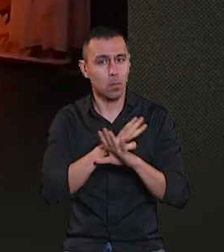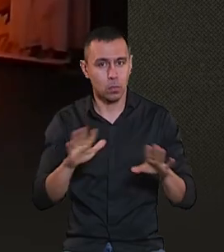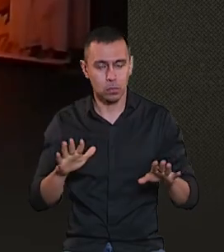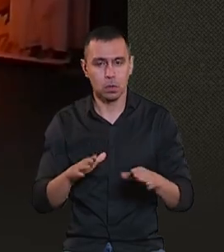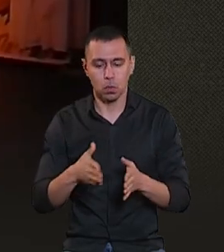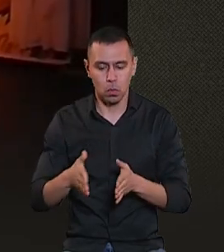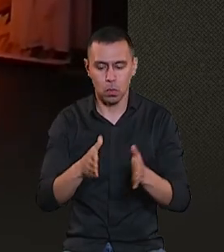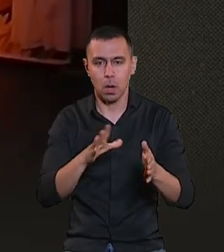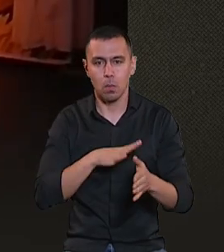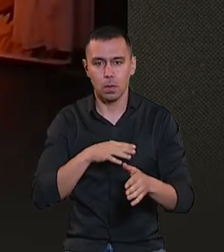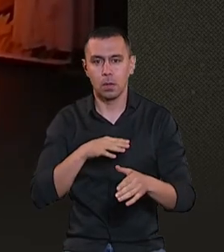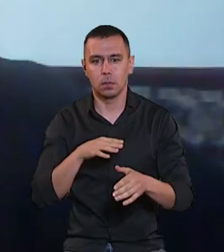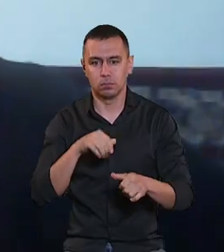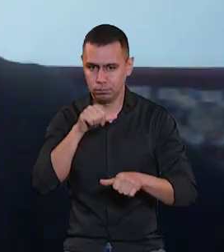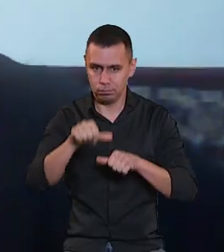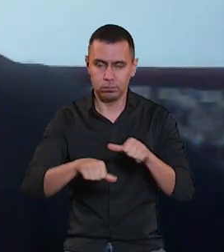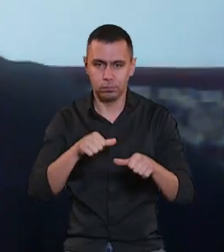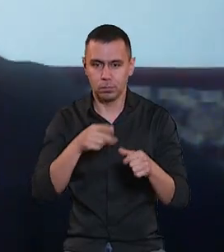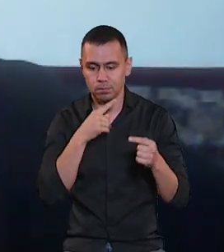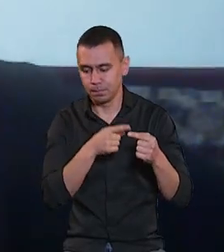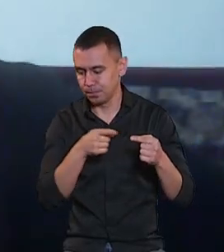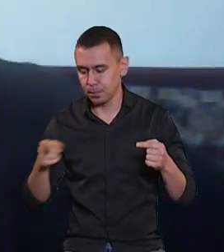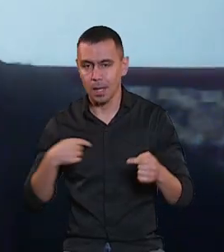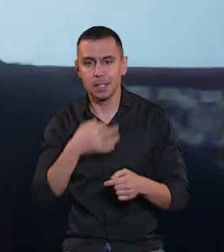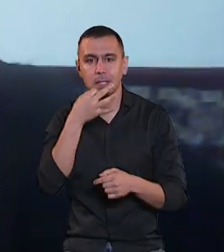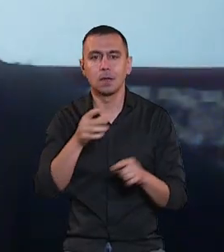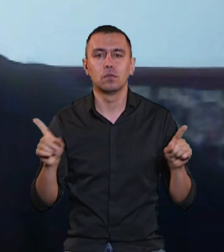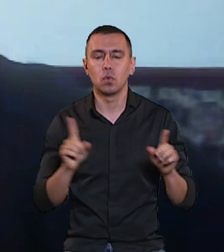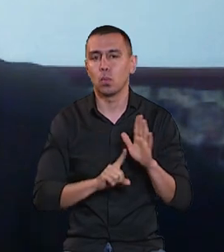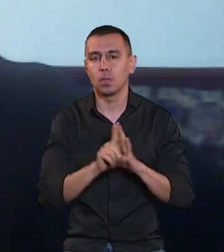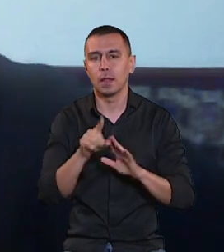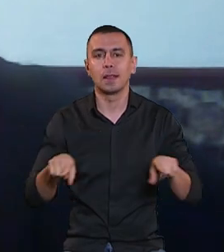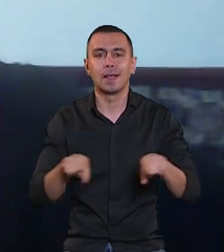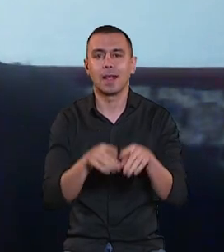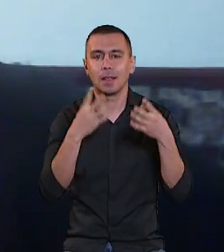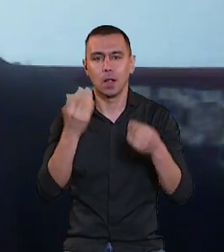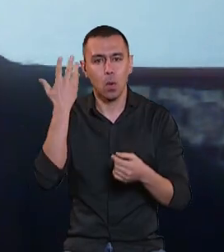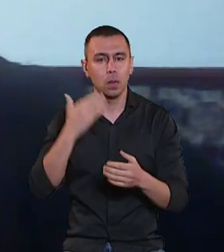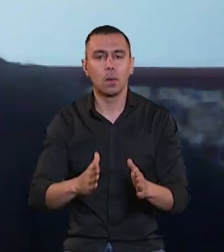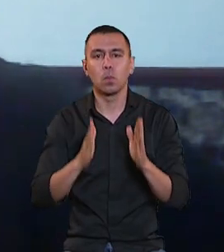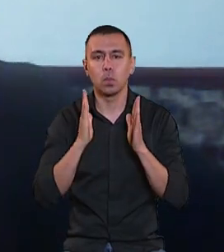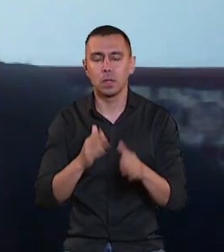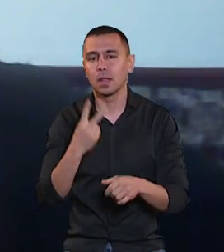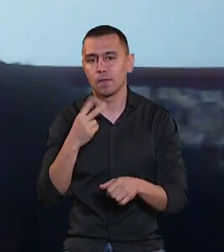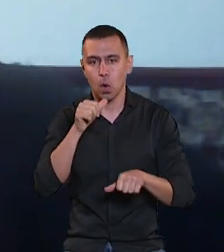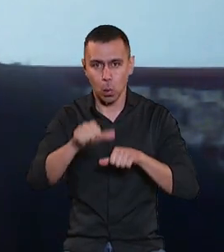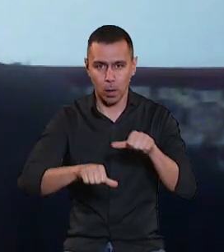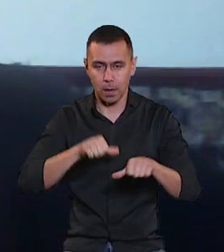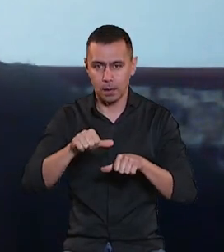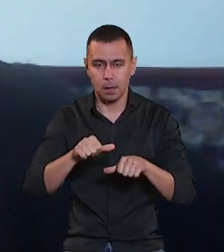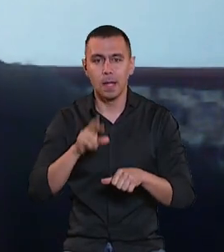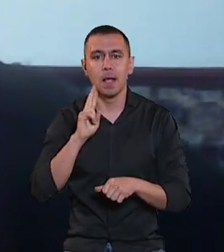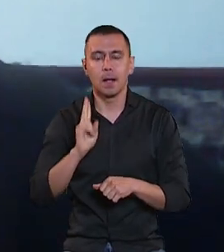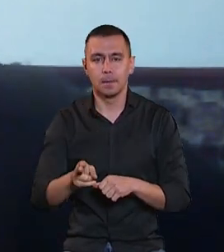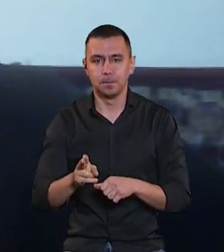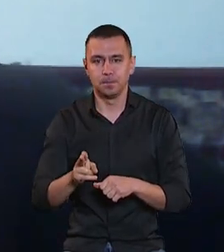Дорога була рік завдовжки. Я сказав, що настане такий день, коли буде два роки, як